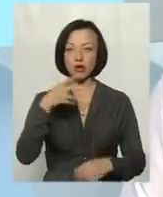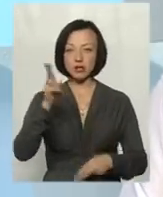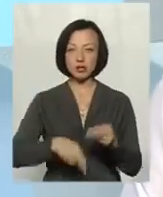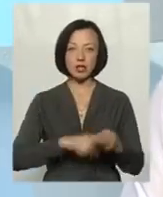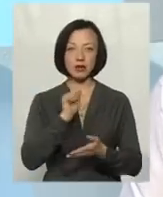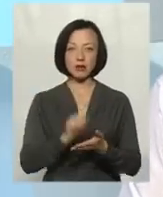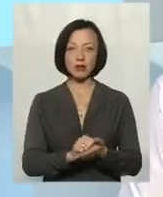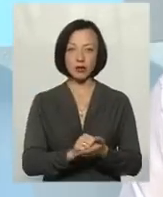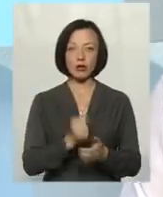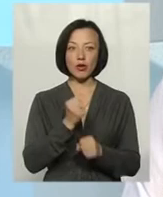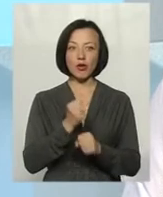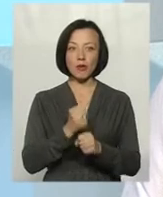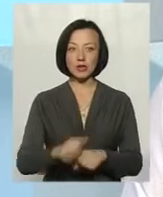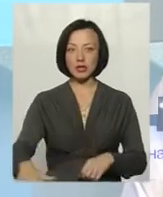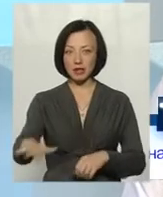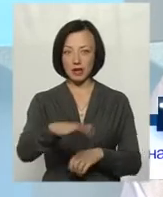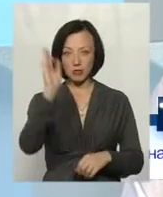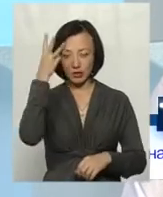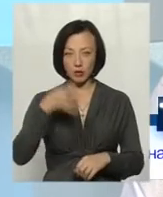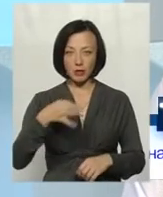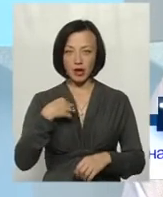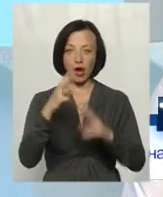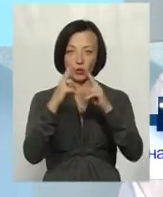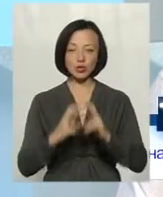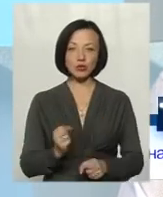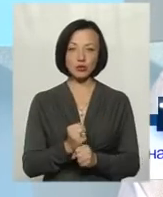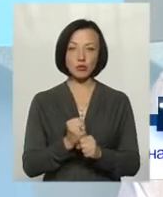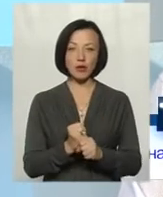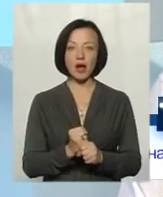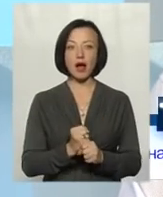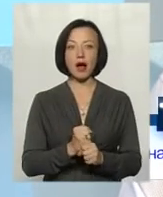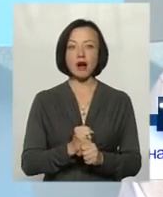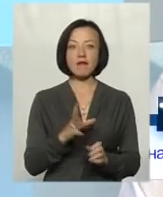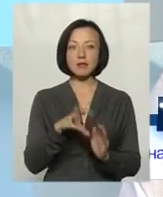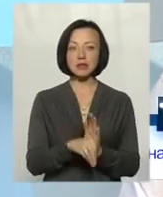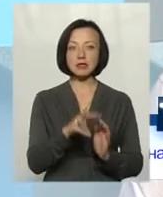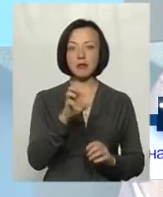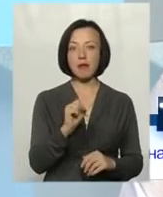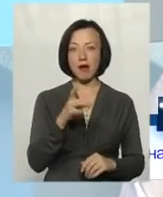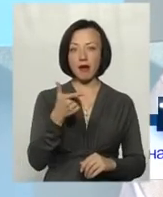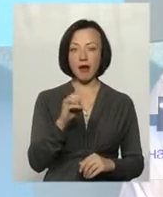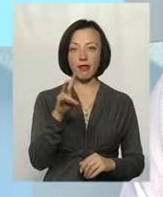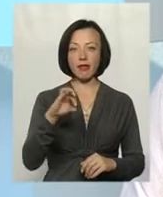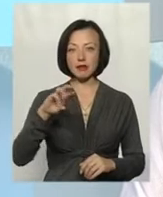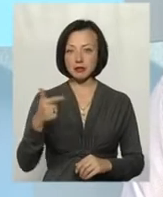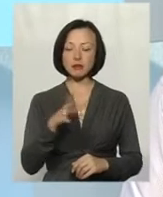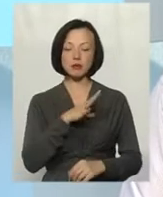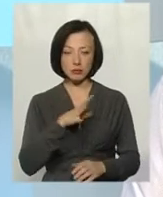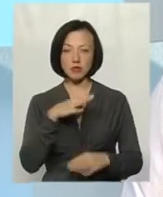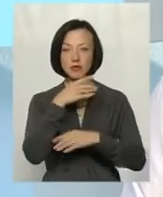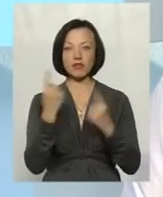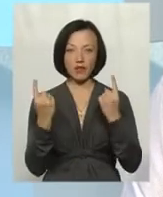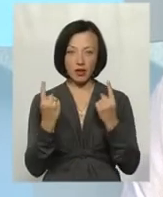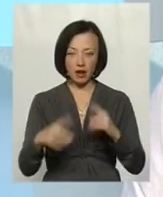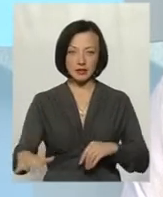дипломну роботу на термінах Хмельницької області, я проводив дослідження, і міст Марганців був дійсно значний. І на території